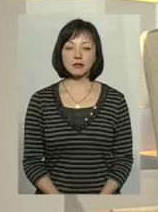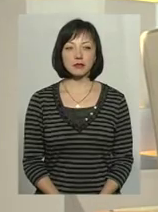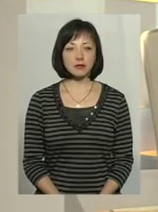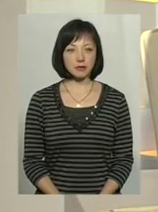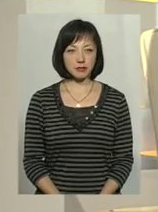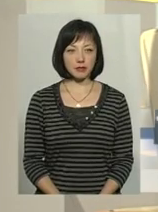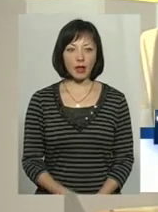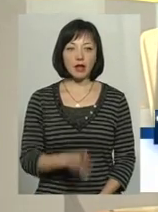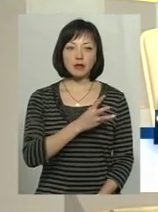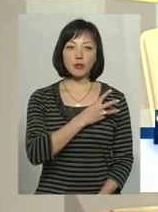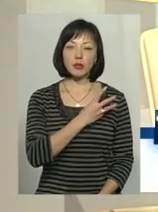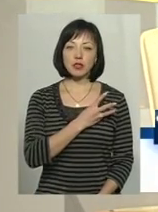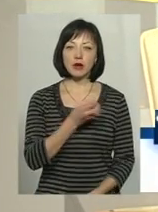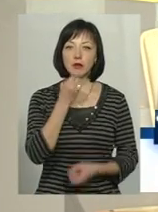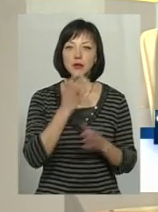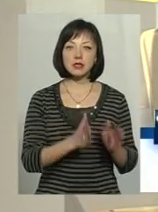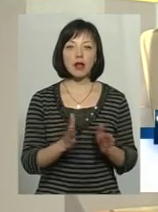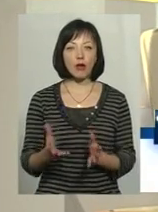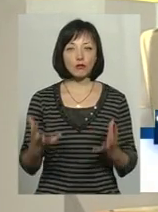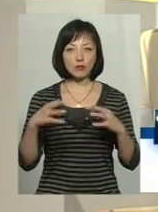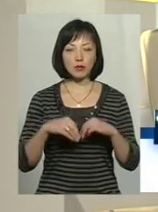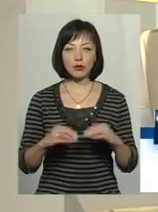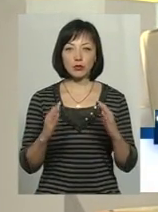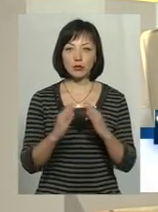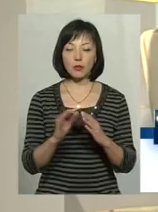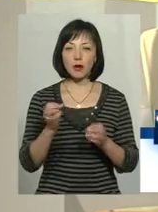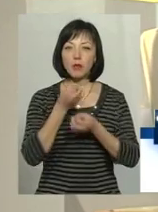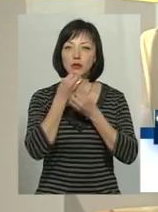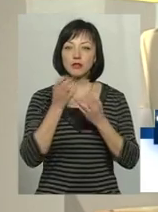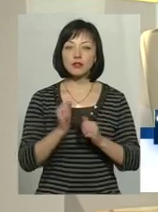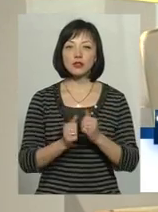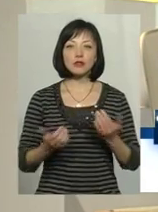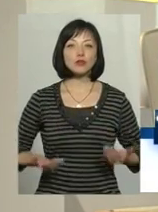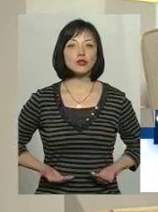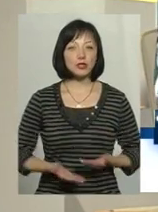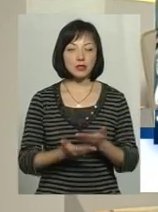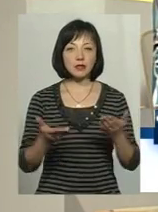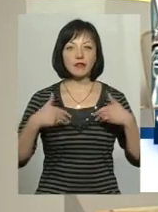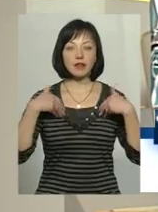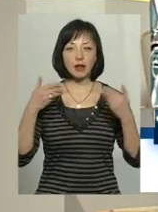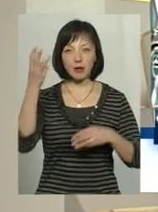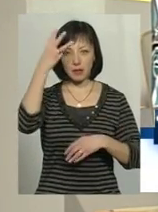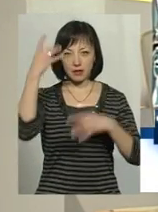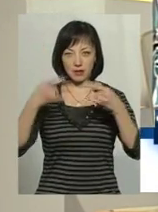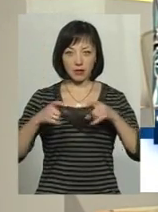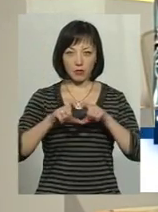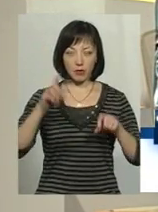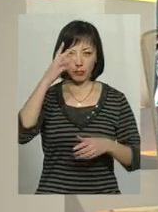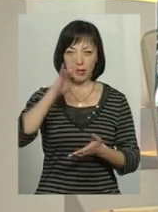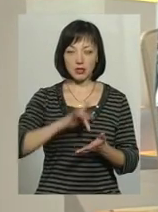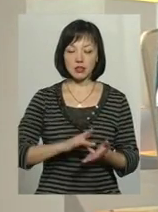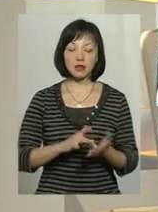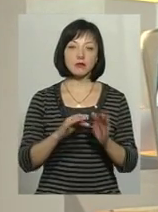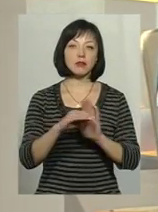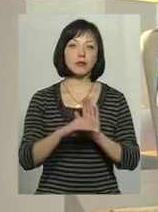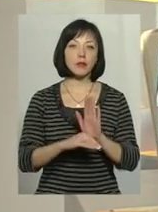Із побажаннями злагоди у нашому спільному домі та позитиву житті кожного вас вітає Хмельницька телекомпанія Поділля Центр. На